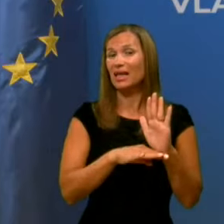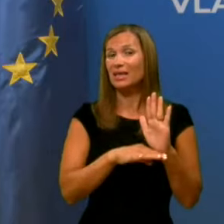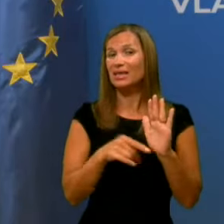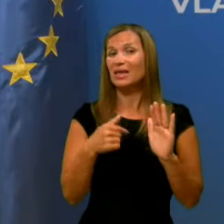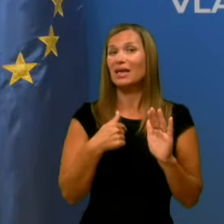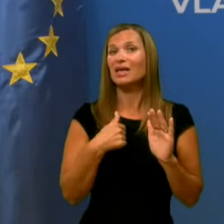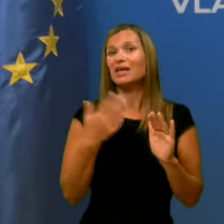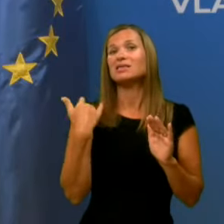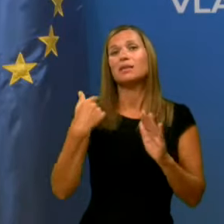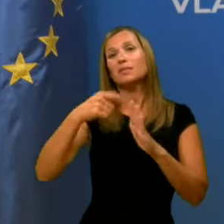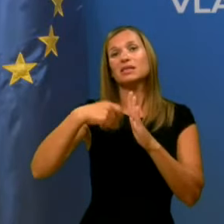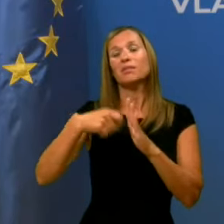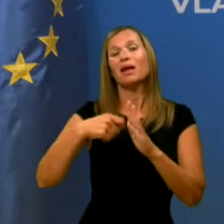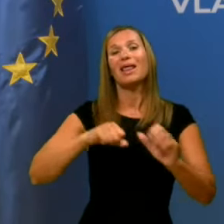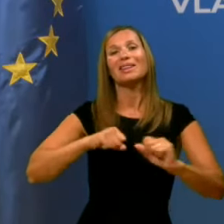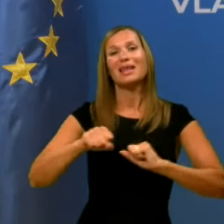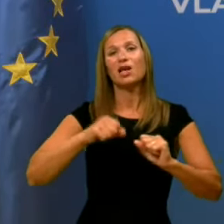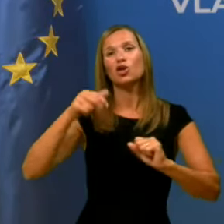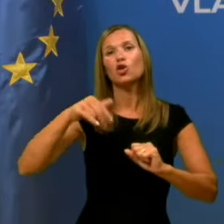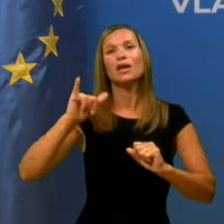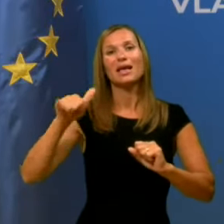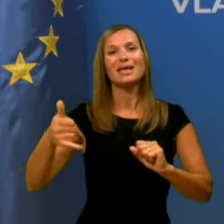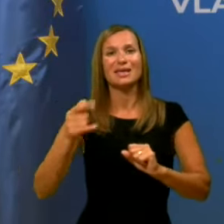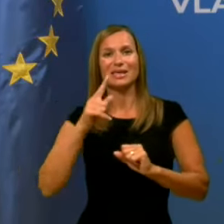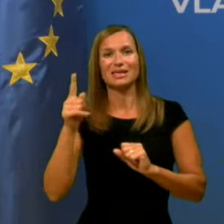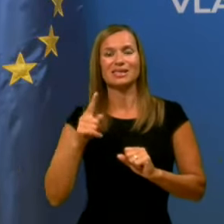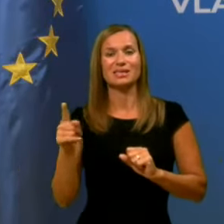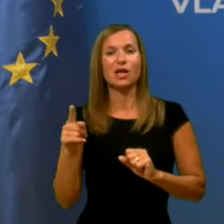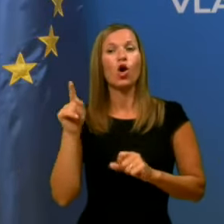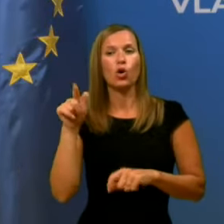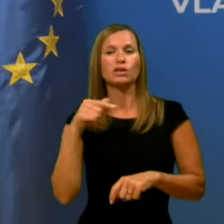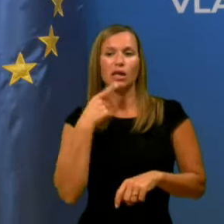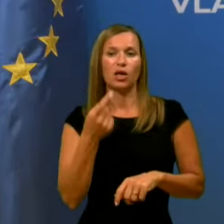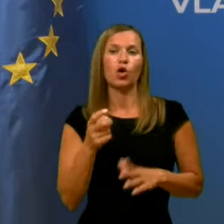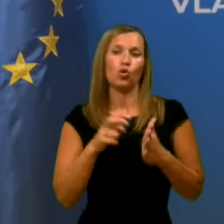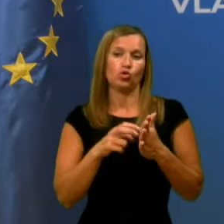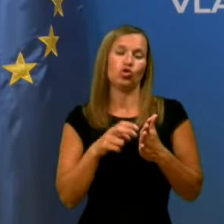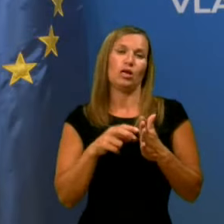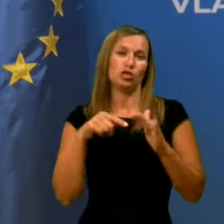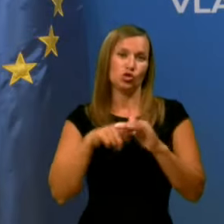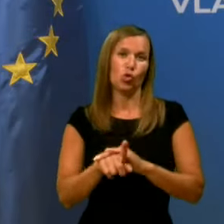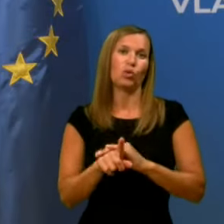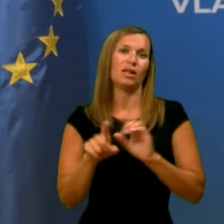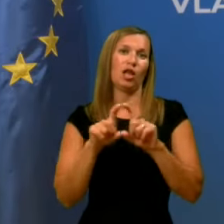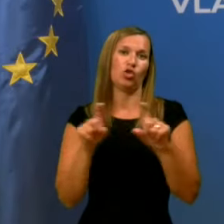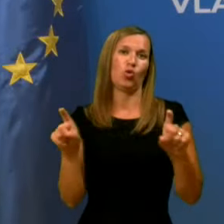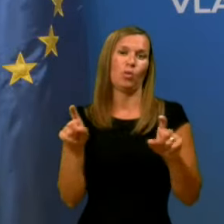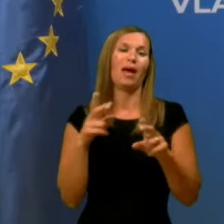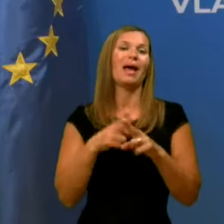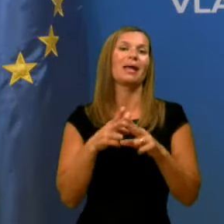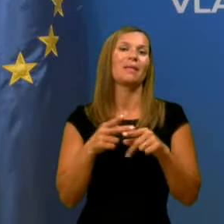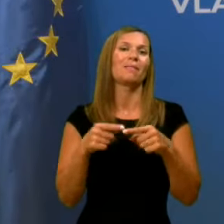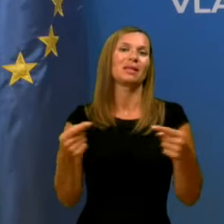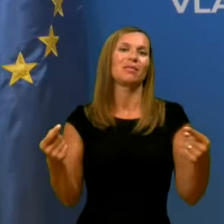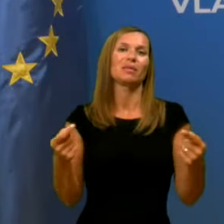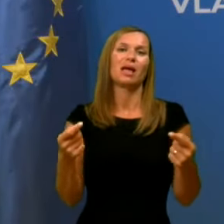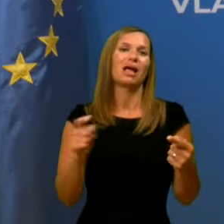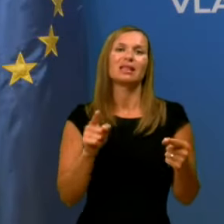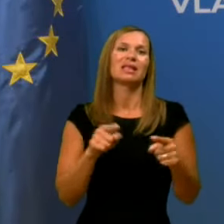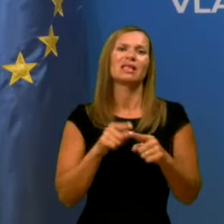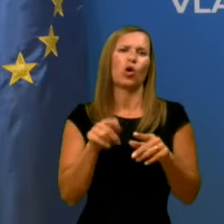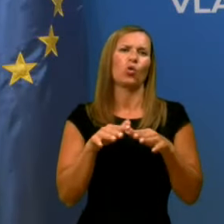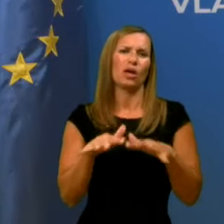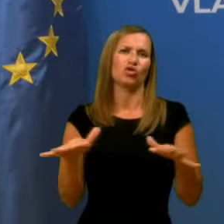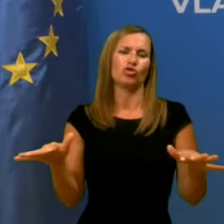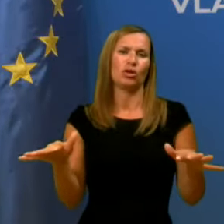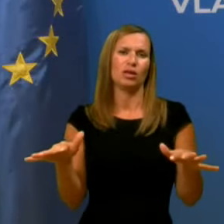direktorja NIAZ-ja je rekel, da je še znotraj doma epidemija, ni še tako razšerena, ampak vemo, da je v